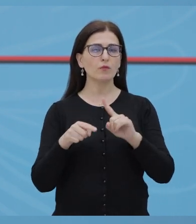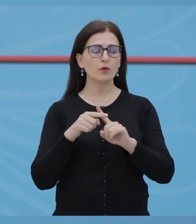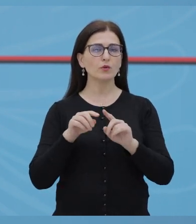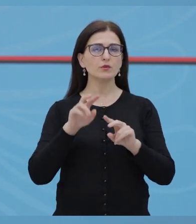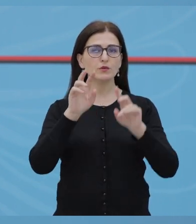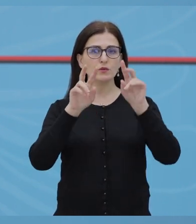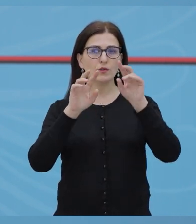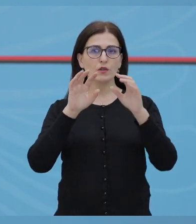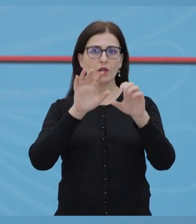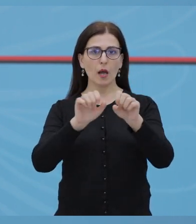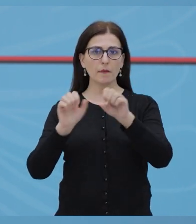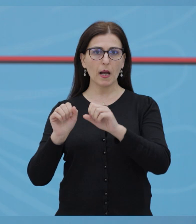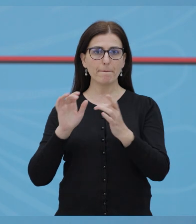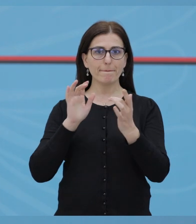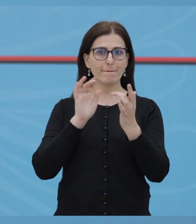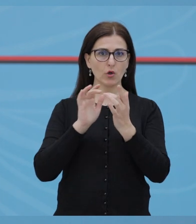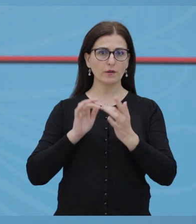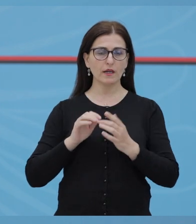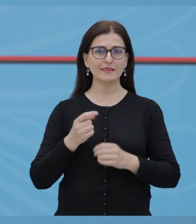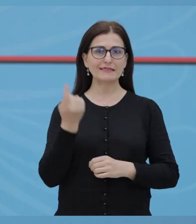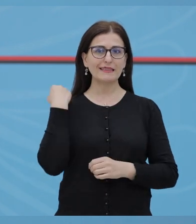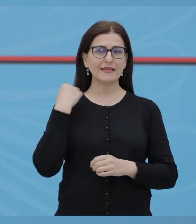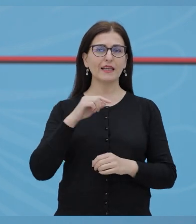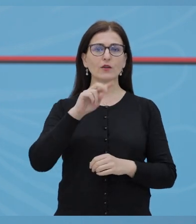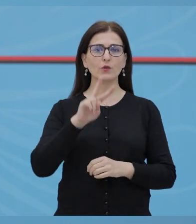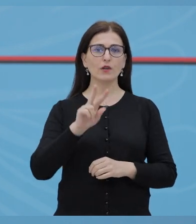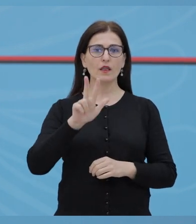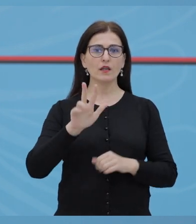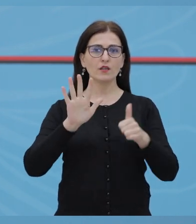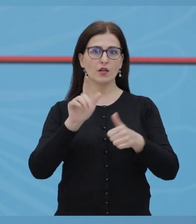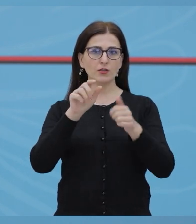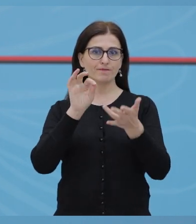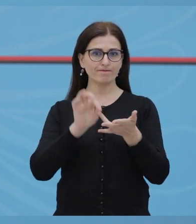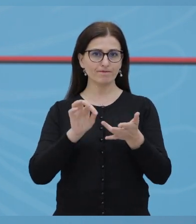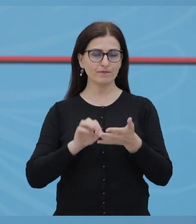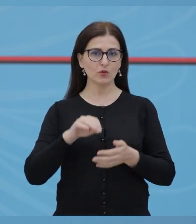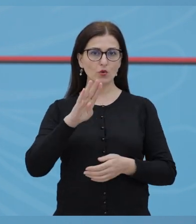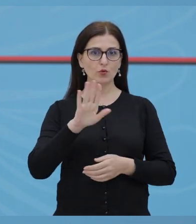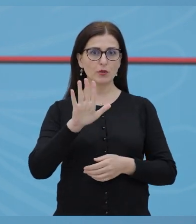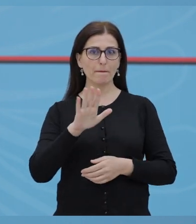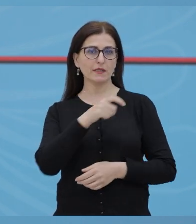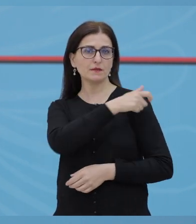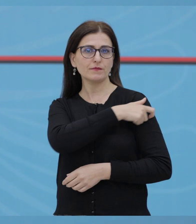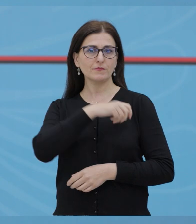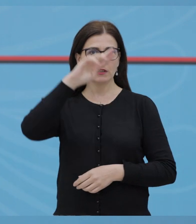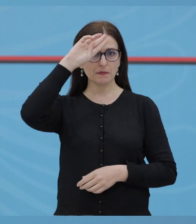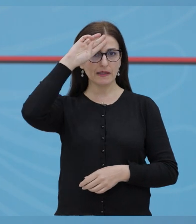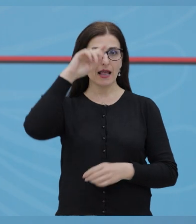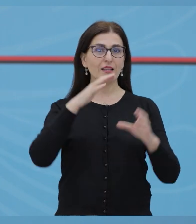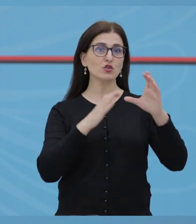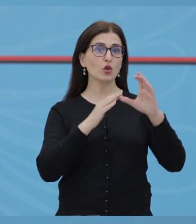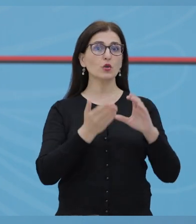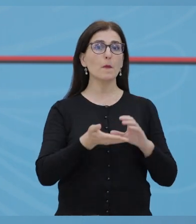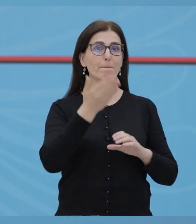rasteve të konfirmuara pozitive. Dje janë testuar 236 personat të dyshuar nga cilët 25 personel shëndetësor